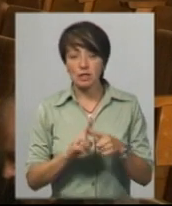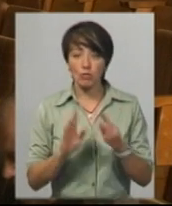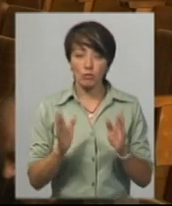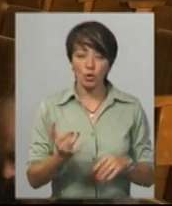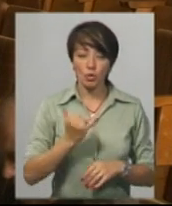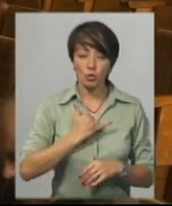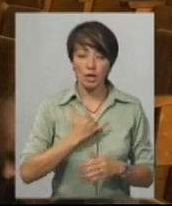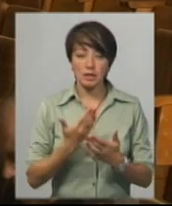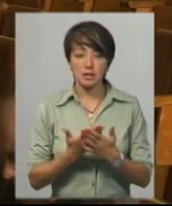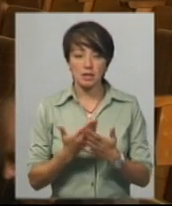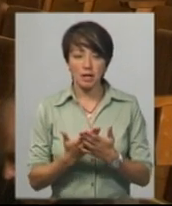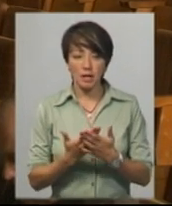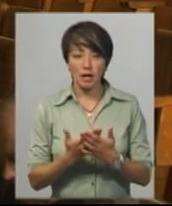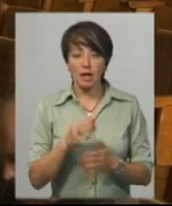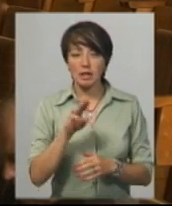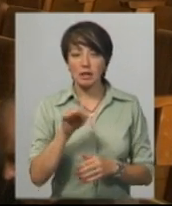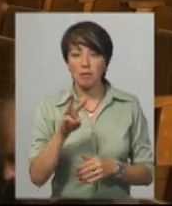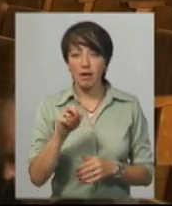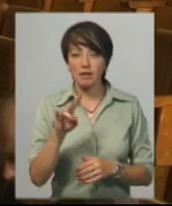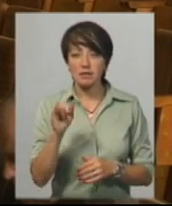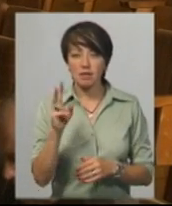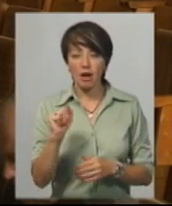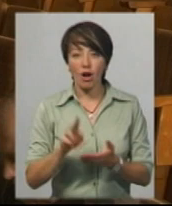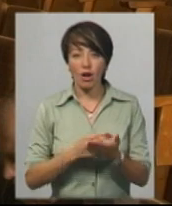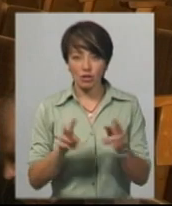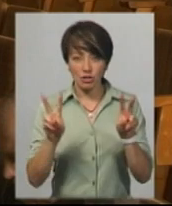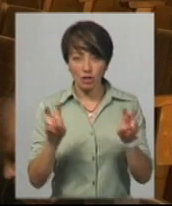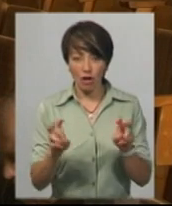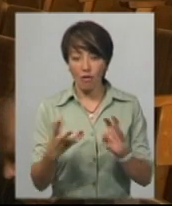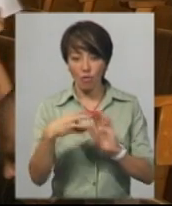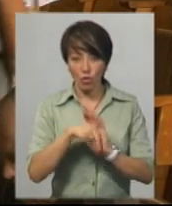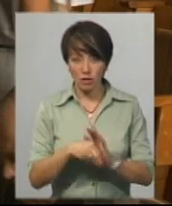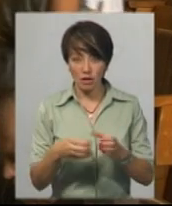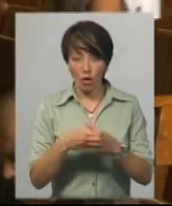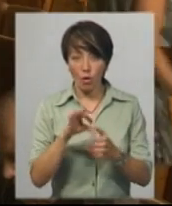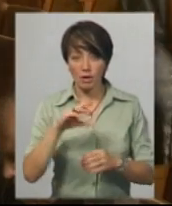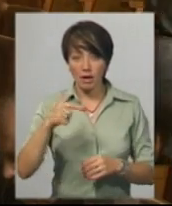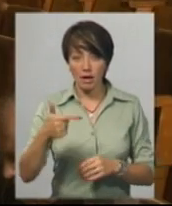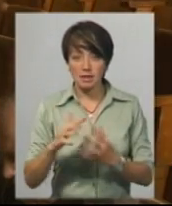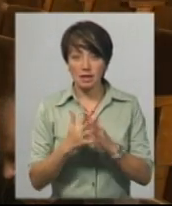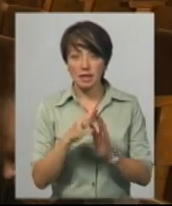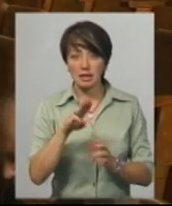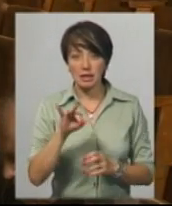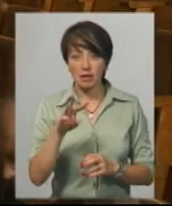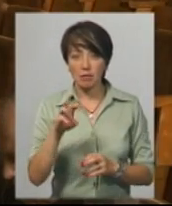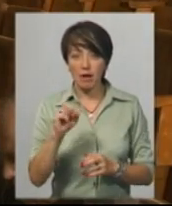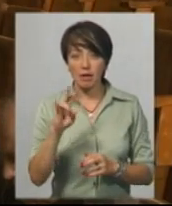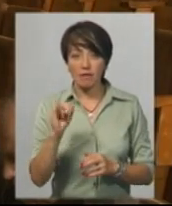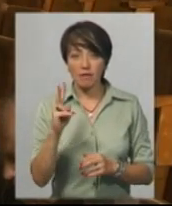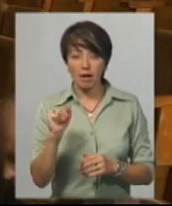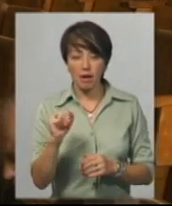нас Тиманівська каша. Один із старостаєнських округів, які входять в громаду – це село Тиманівка, і